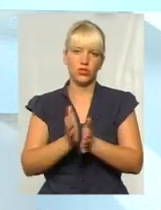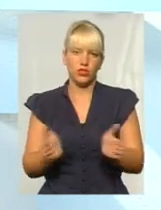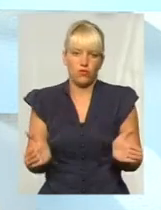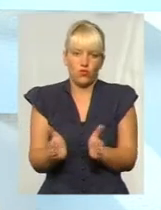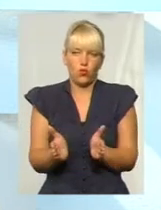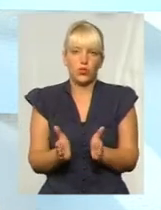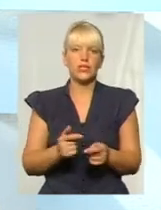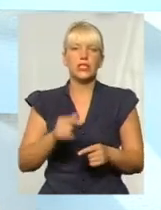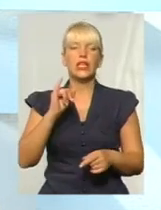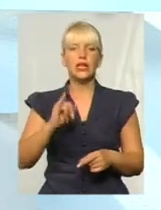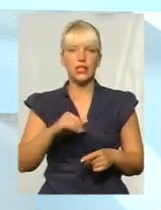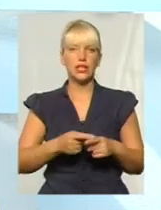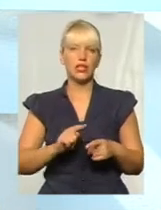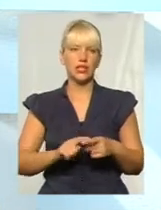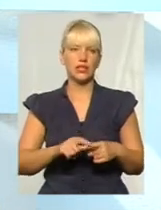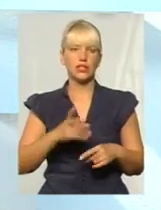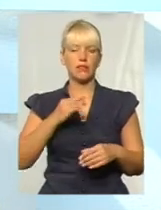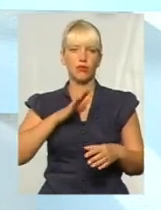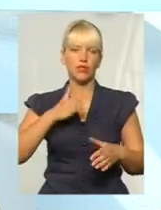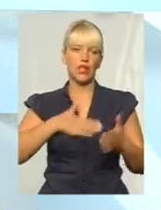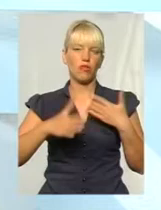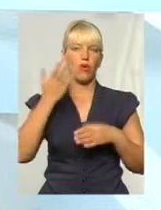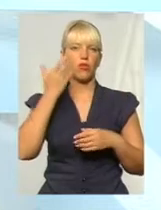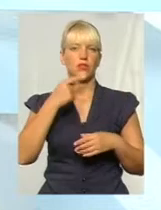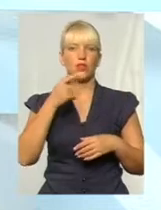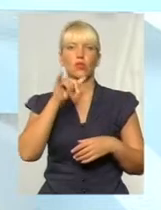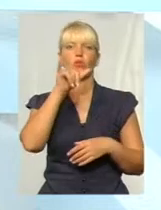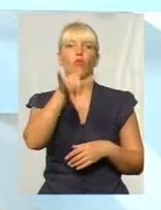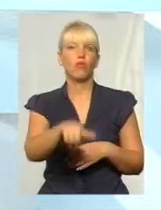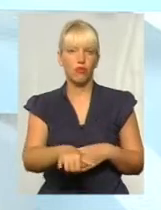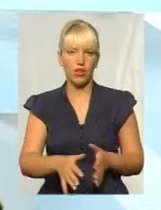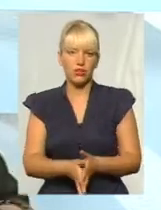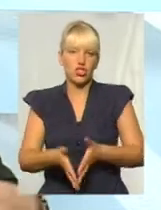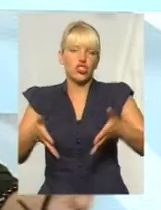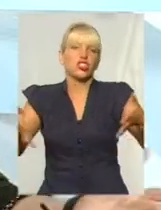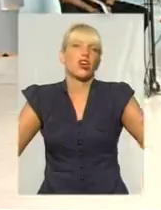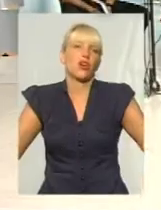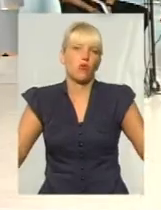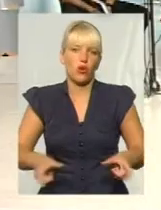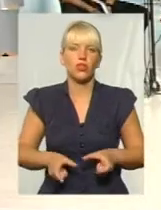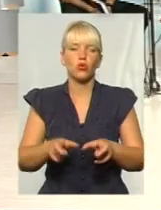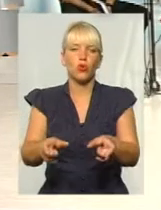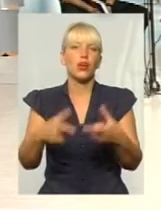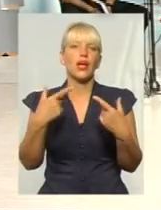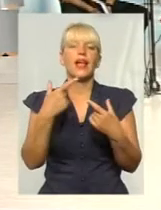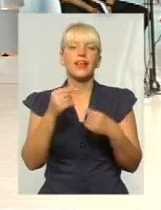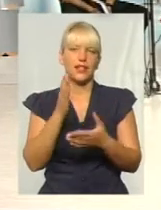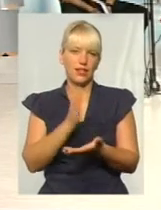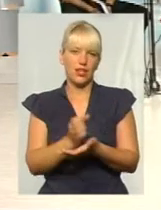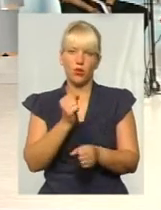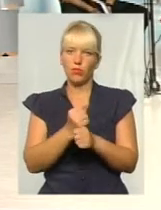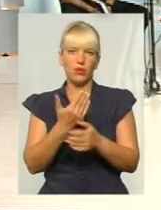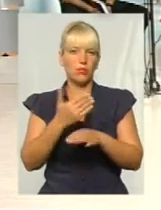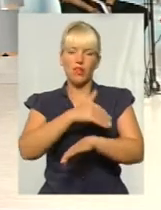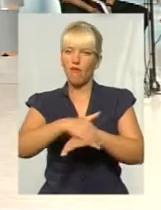насправді, Олег Шмід був дуже здоволений, коли до нас прийшов і сказав, у вас тут такий широкий проспект, що можна робити, навіть на Кам